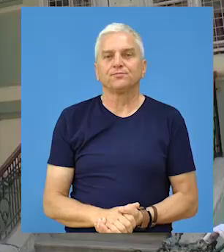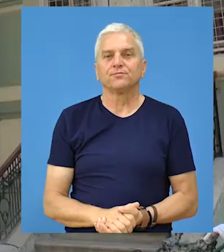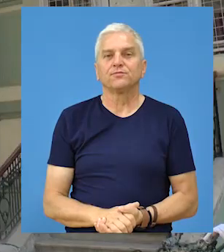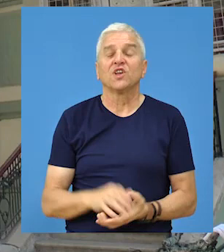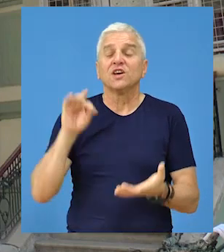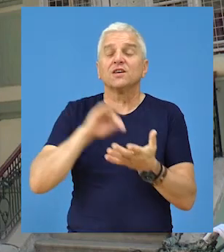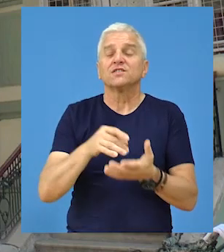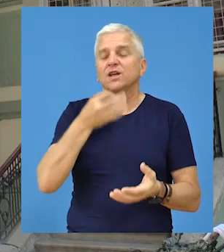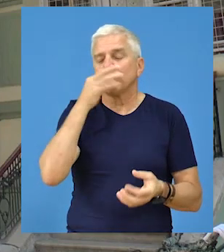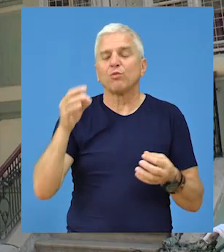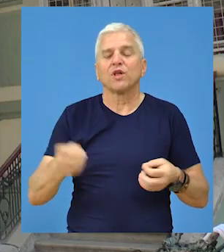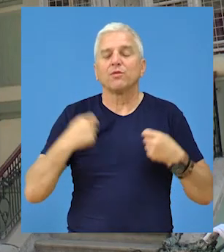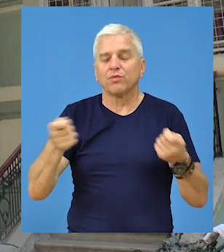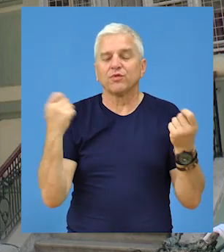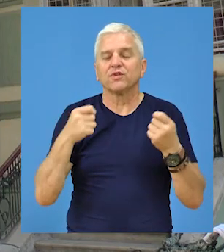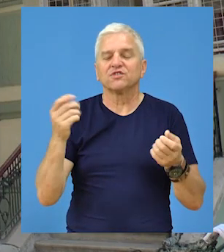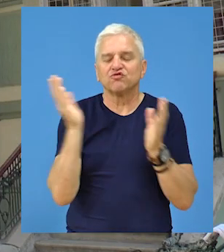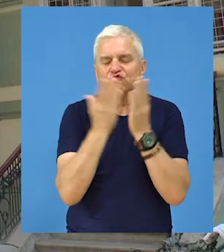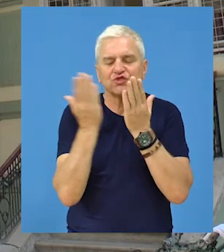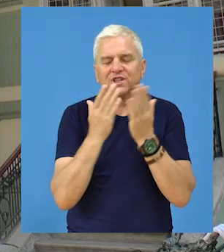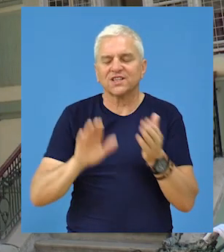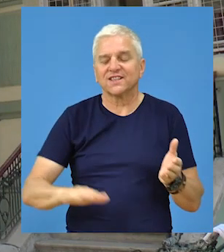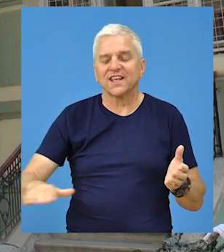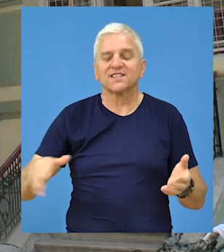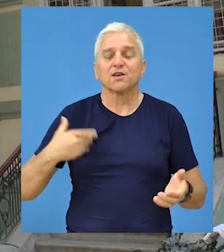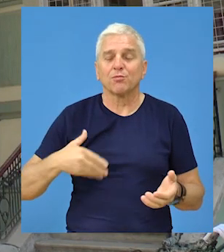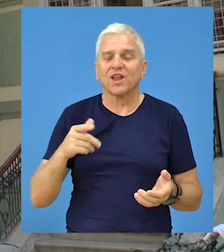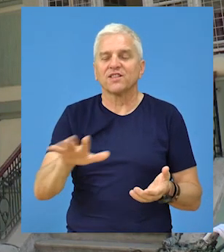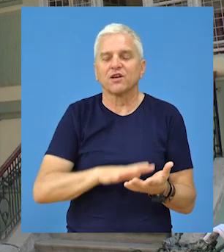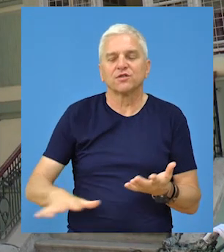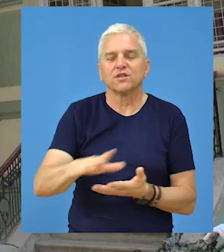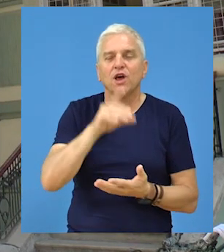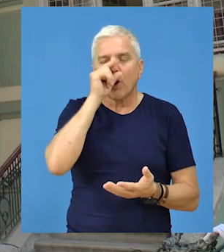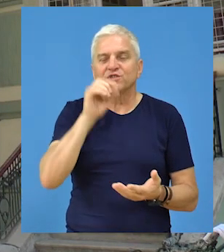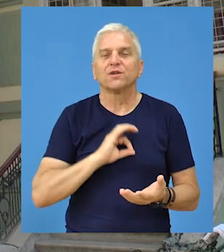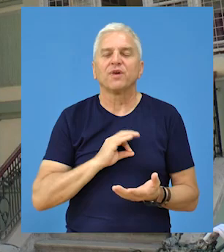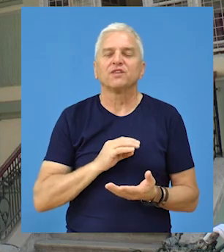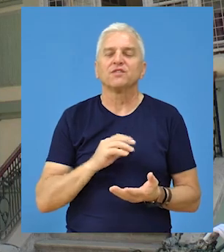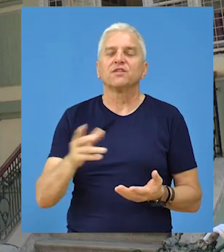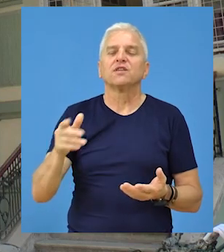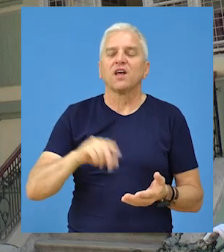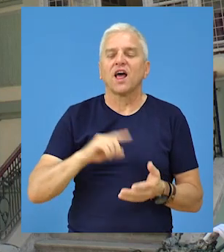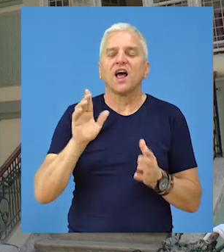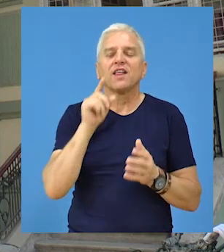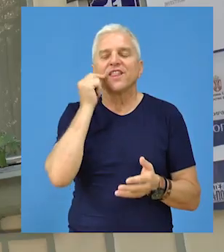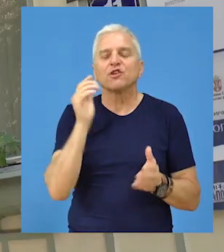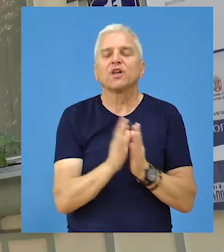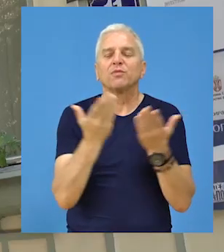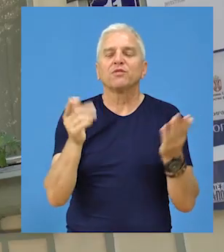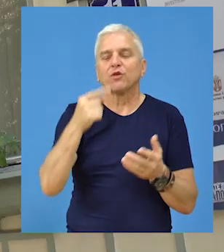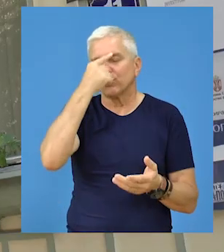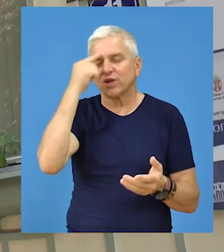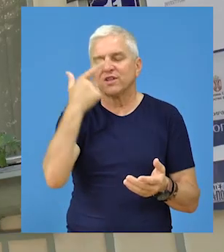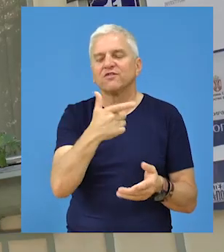U cilju popularizacije čitalaštva među decom i mladima sa teritorije opštine Bečej, Narodna biblioteka od